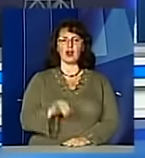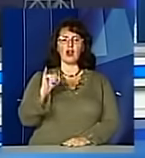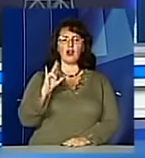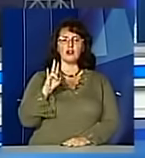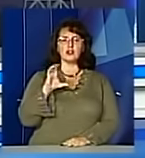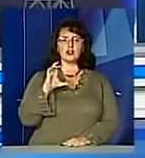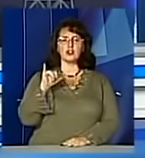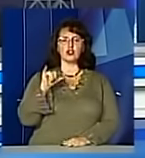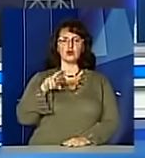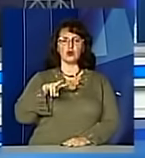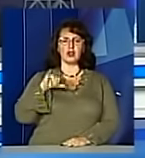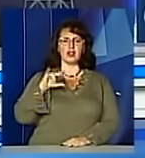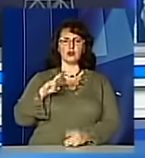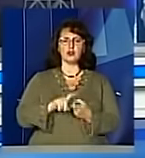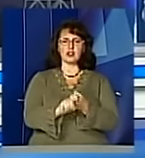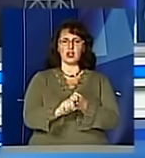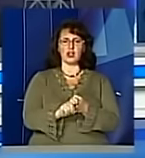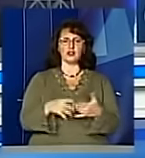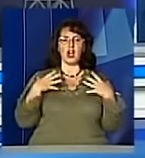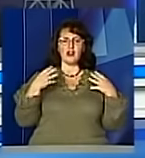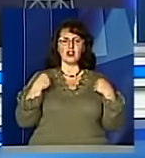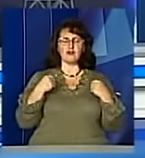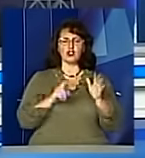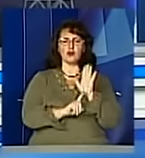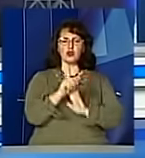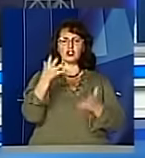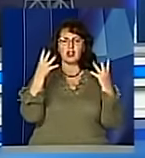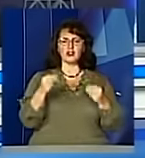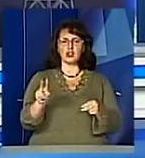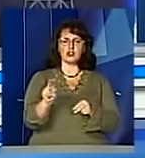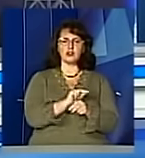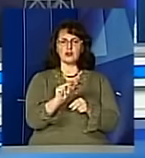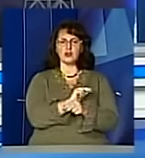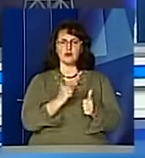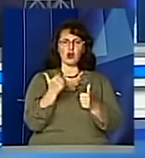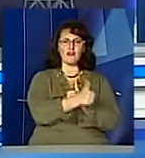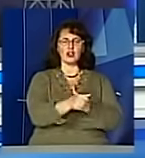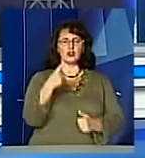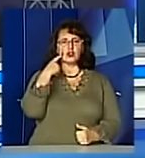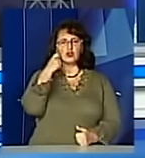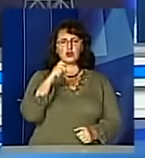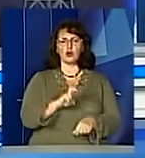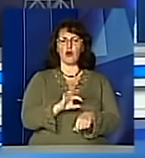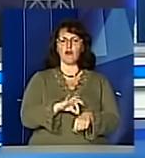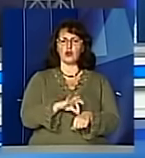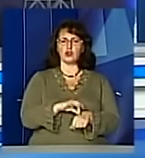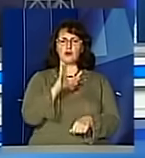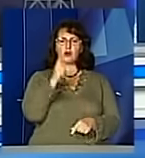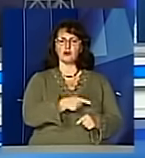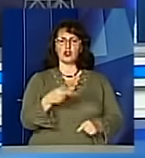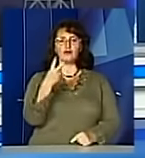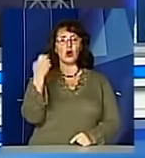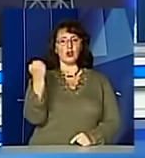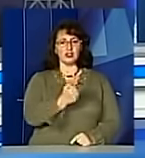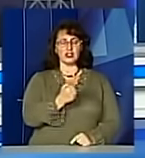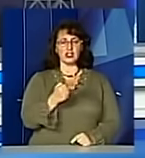Інсулінозалежні. На Львівщині стартують дні профілактики та раннього виявлення цукрового діабету. Продовж двох тижнів у медичних закладах